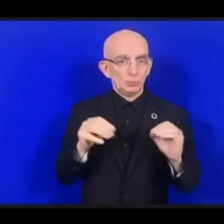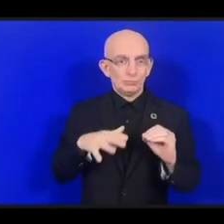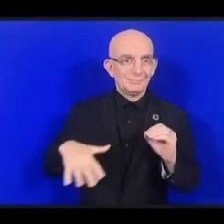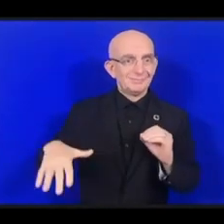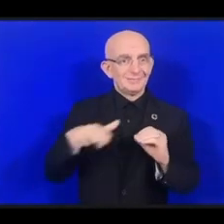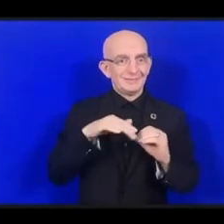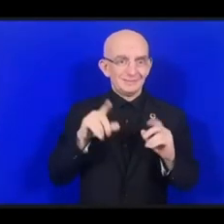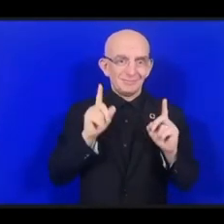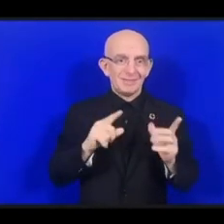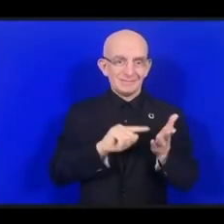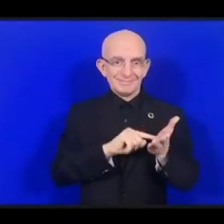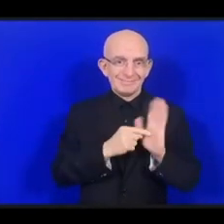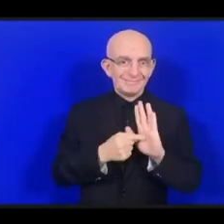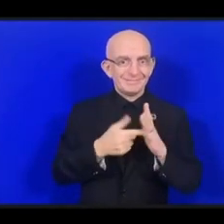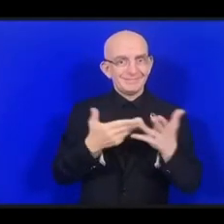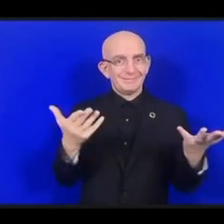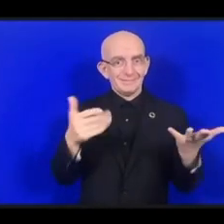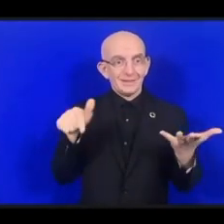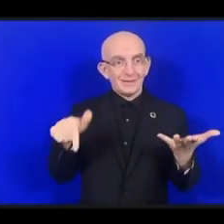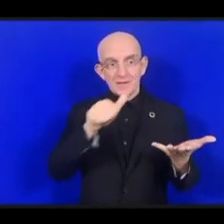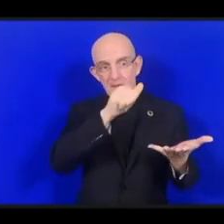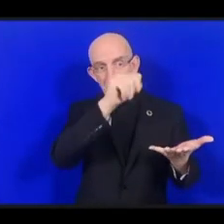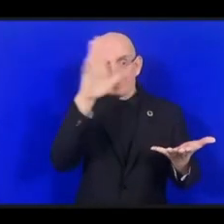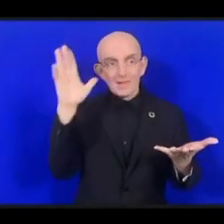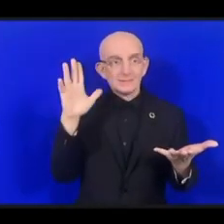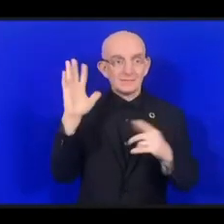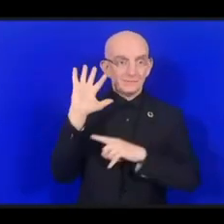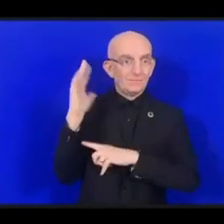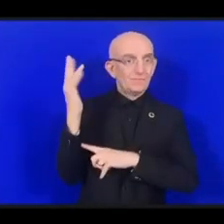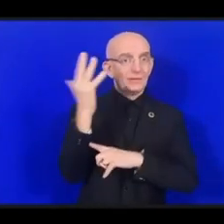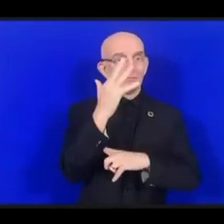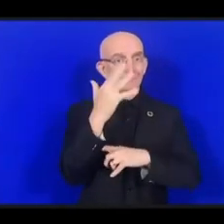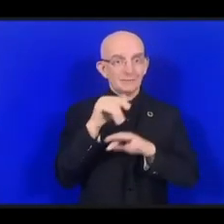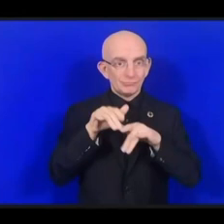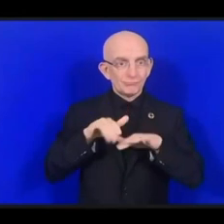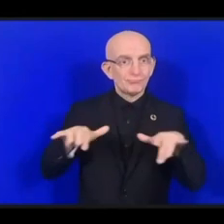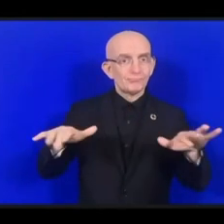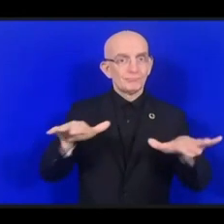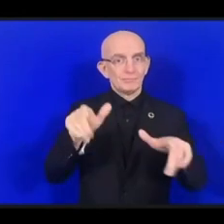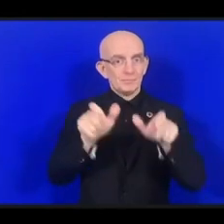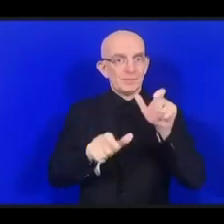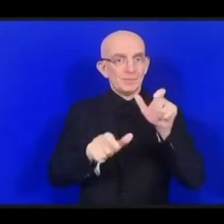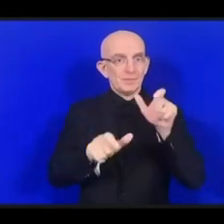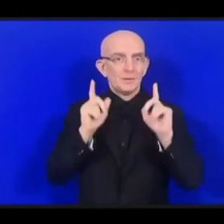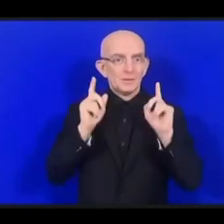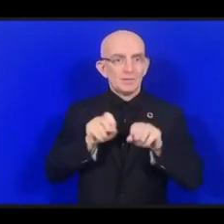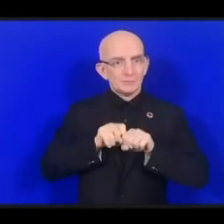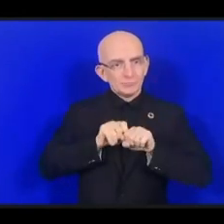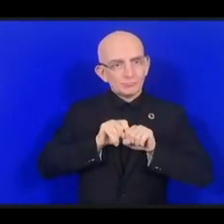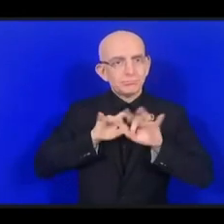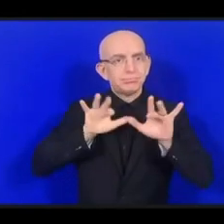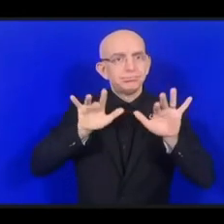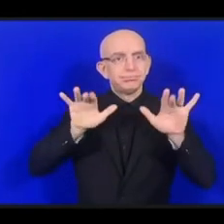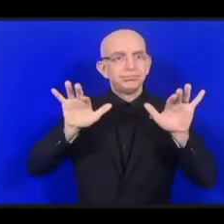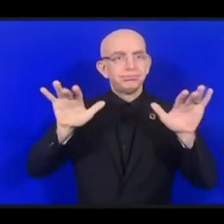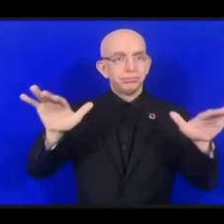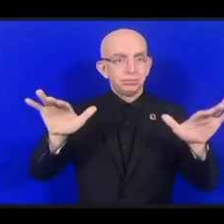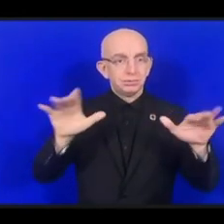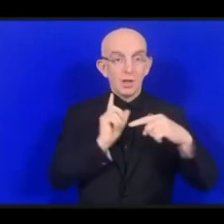наследие. Голоса амазонки должны быть услышаны. Кроме того, нельзя забывать